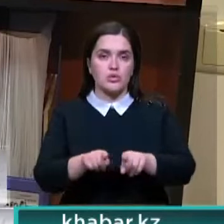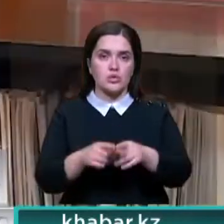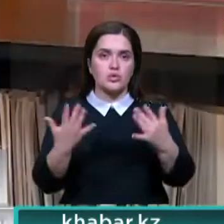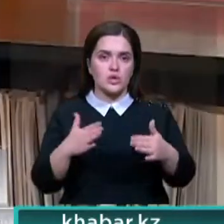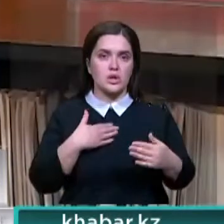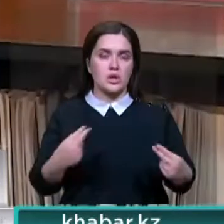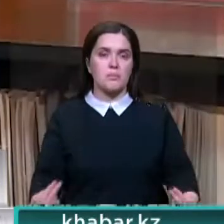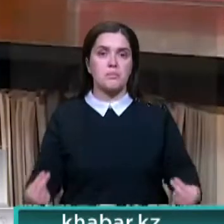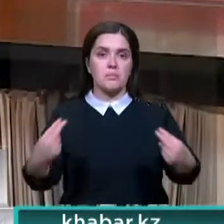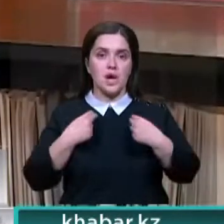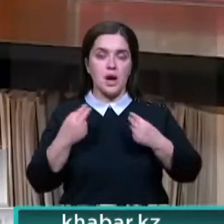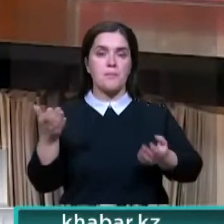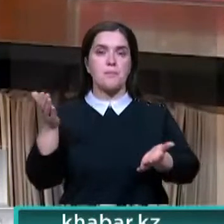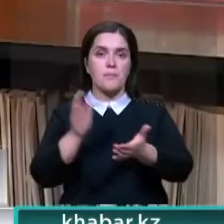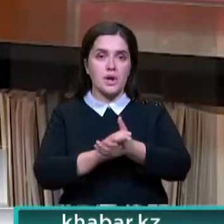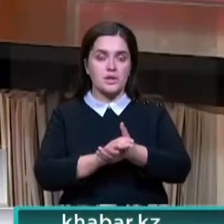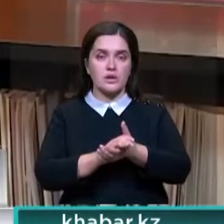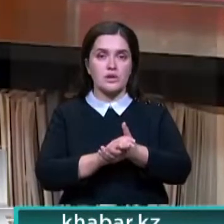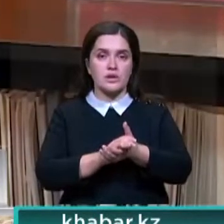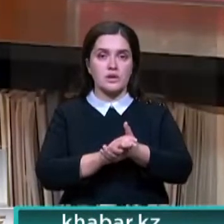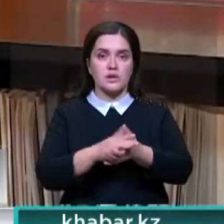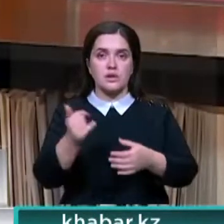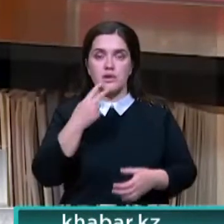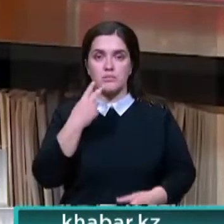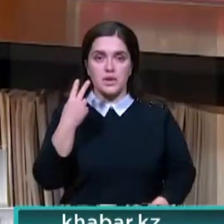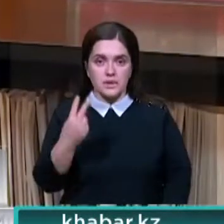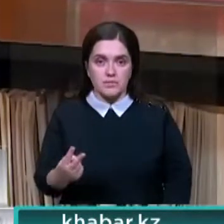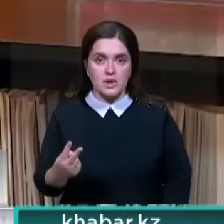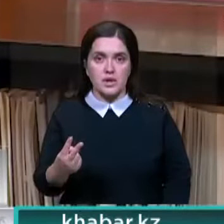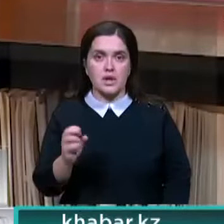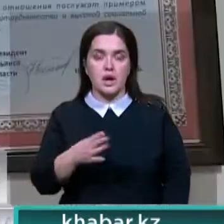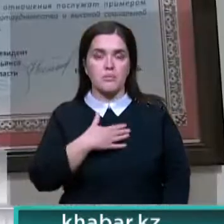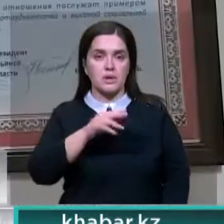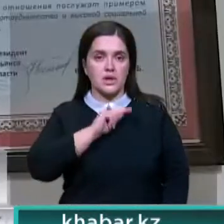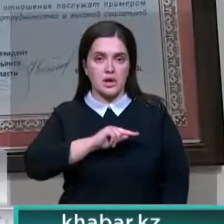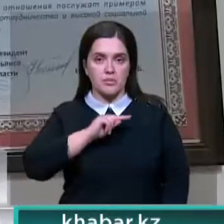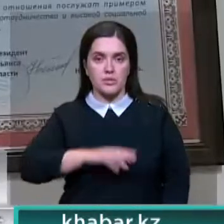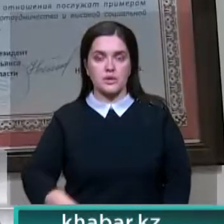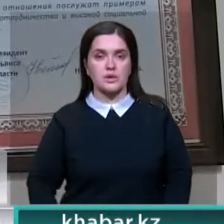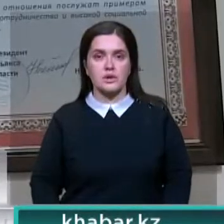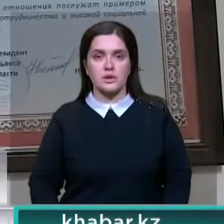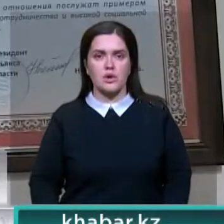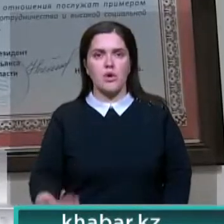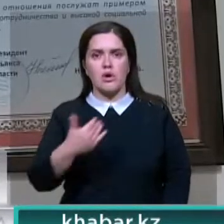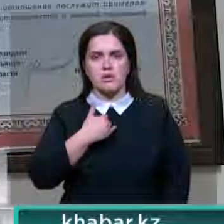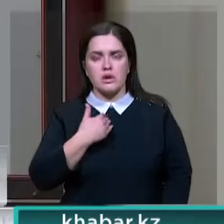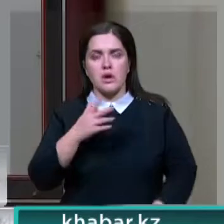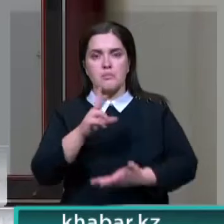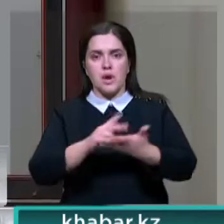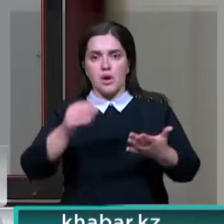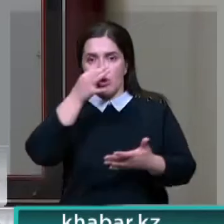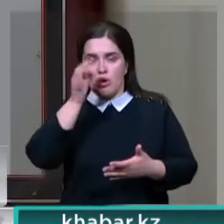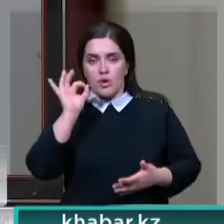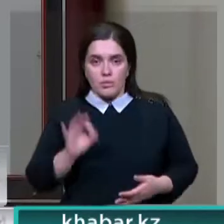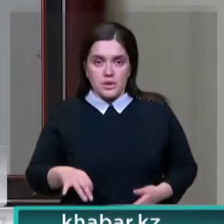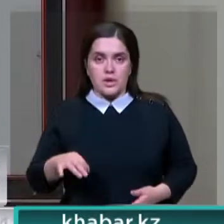приехать, познакомиться с нашими ребятами и посмотреть, как мы работаем. Они хотят перенять опыт у нас. Меня